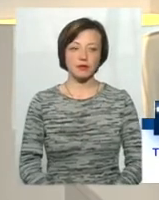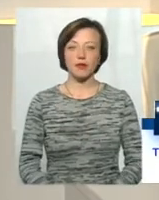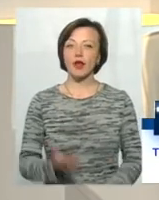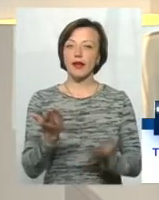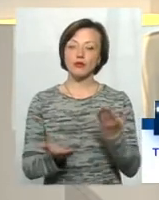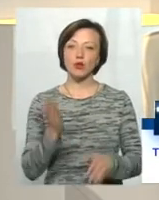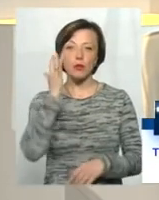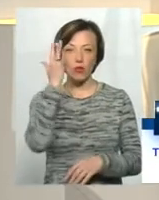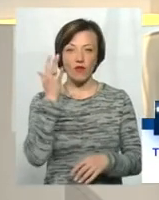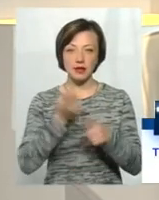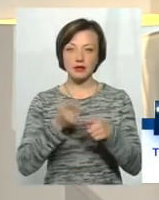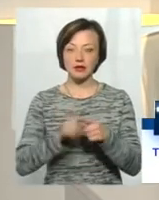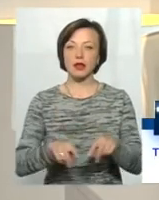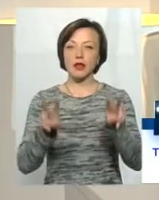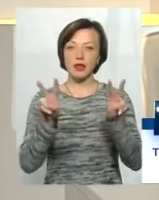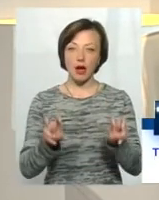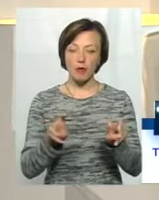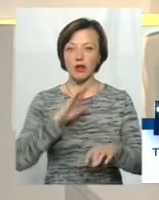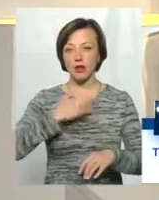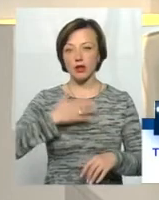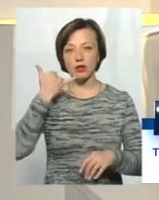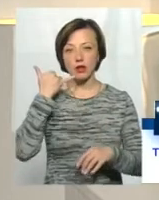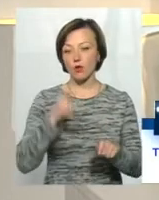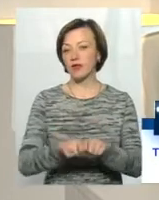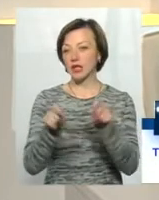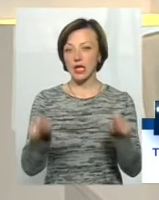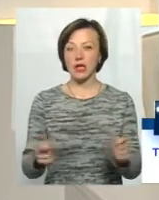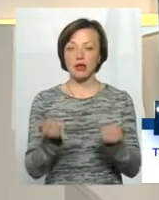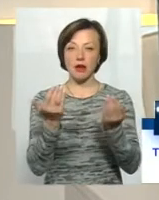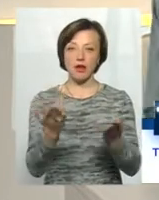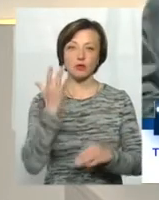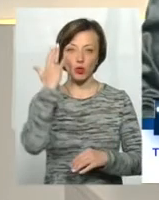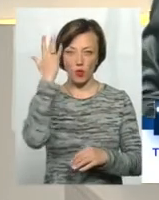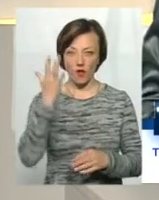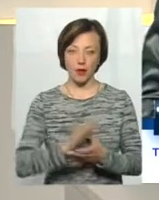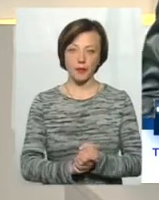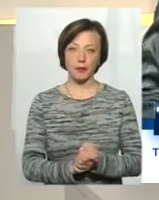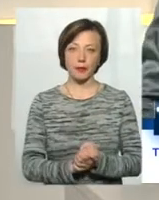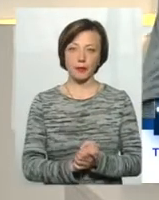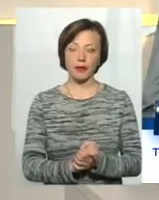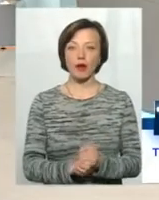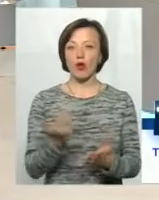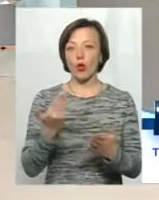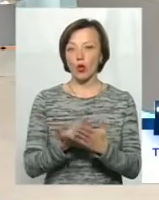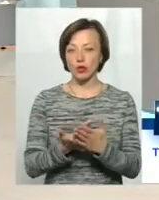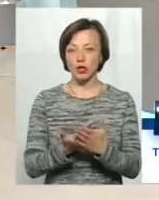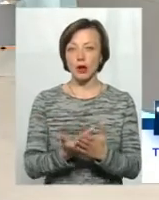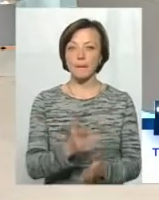Якщо ж є міркування з незначної теми, наш телефон відкритий і для ваших міркувань. Отже, пане Юрію,